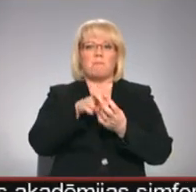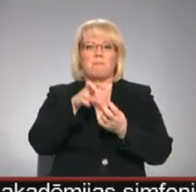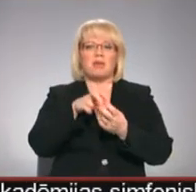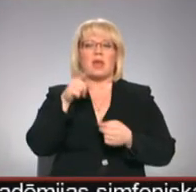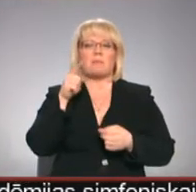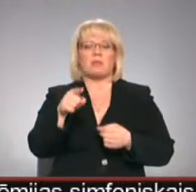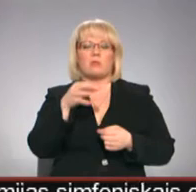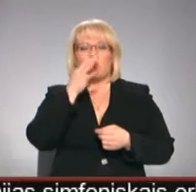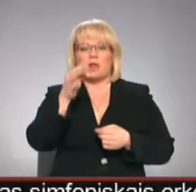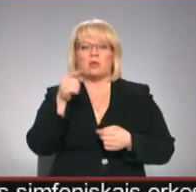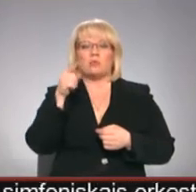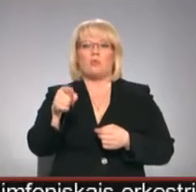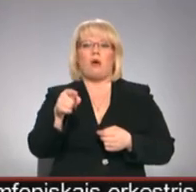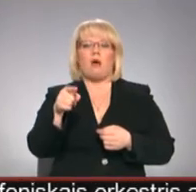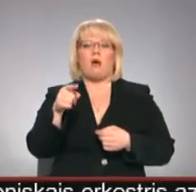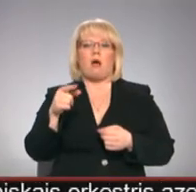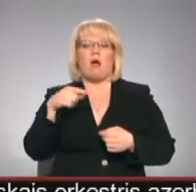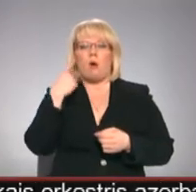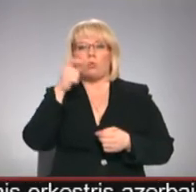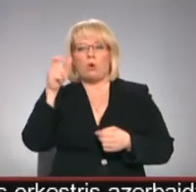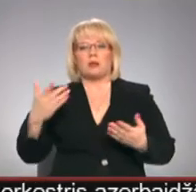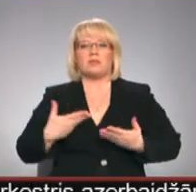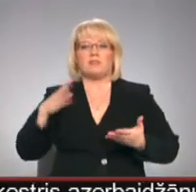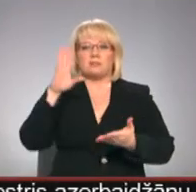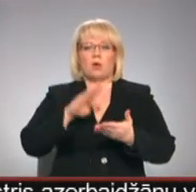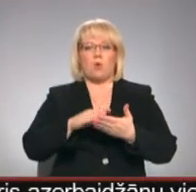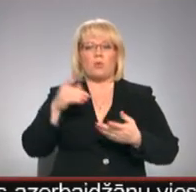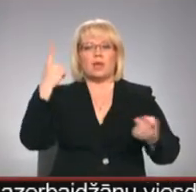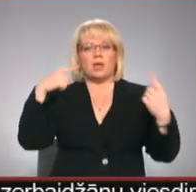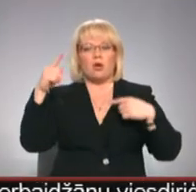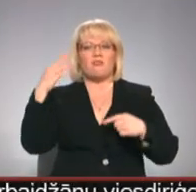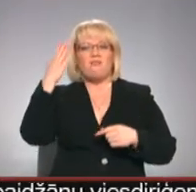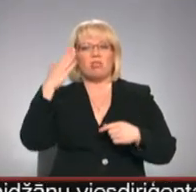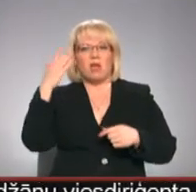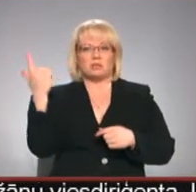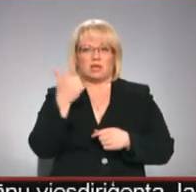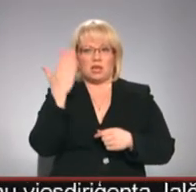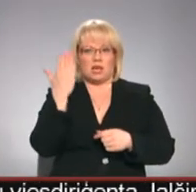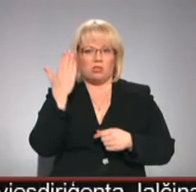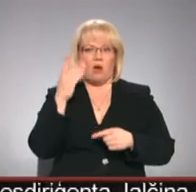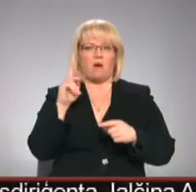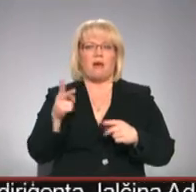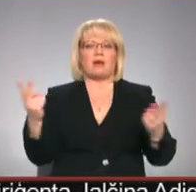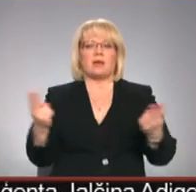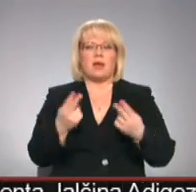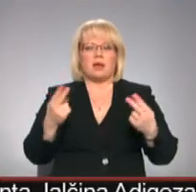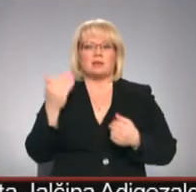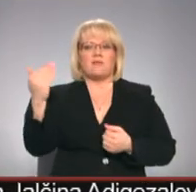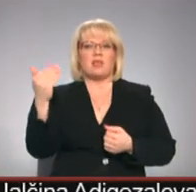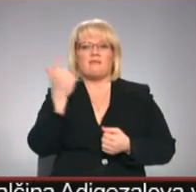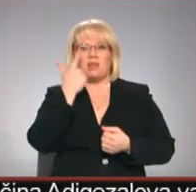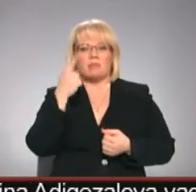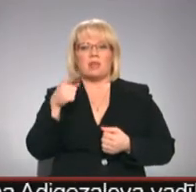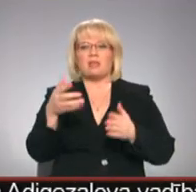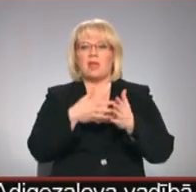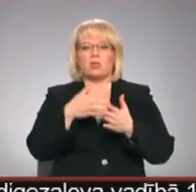tikus paša autora dzīves pieredze un iespējams ironī par modu uz vampīru un fantāzijas kino. Kā ieras Čārmuša filmās, arī šajā